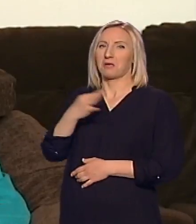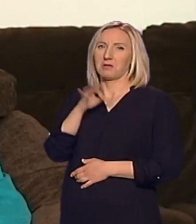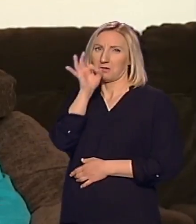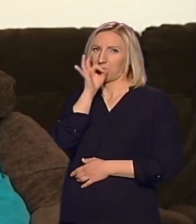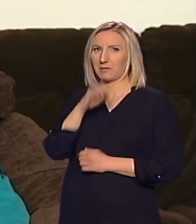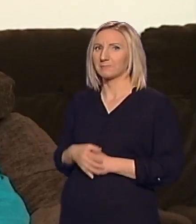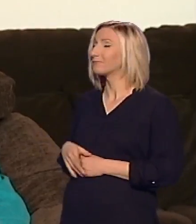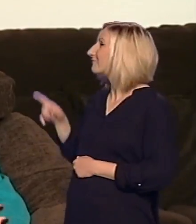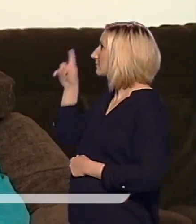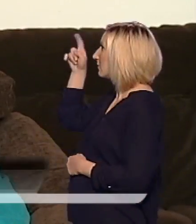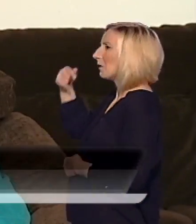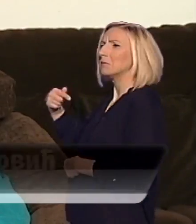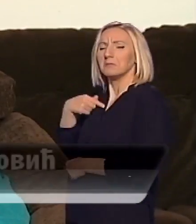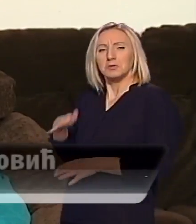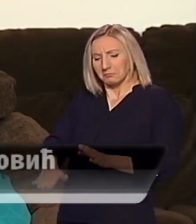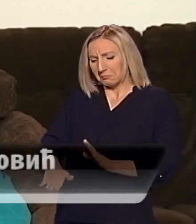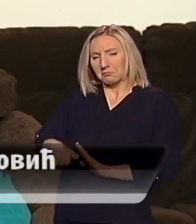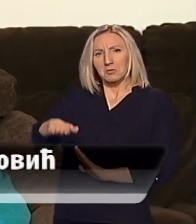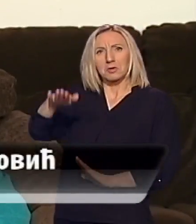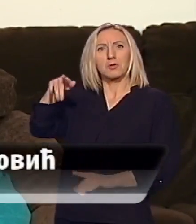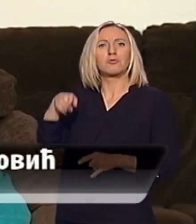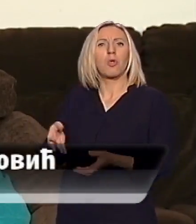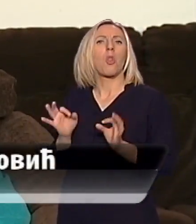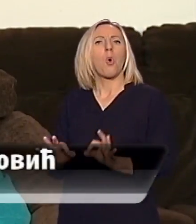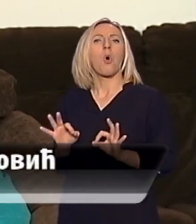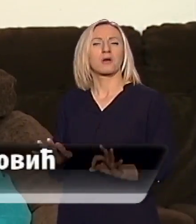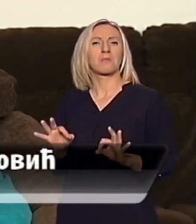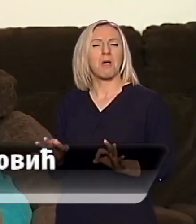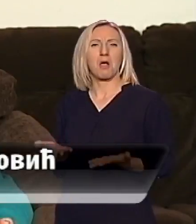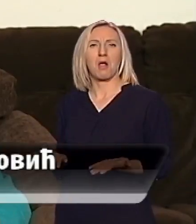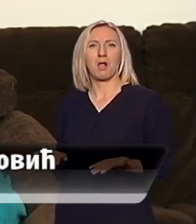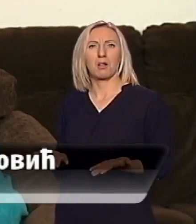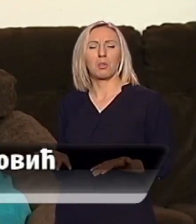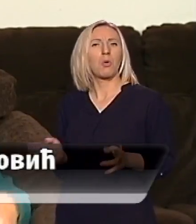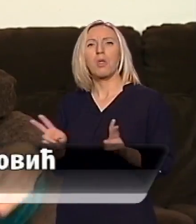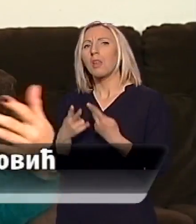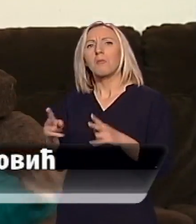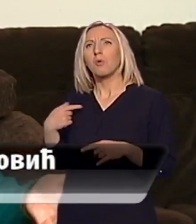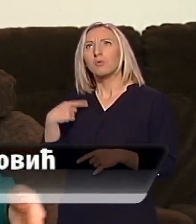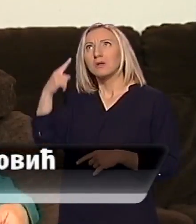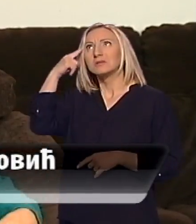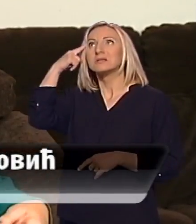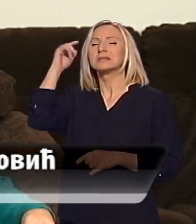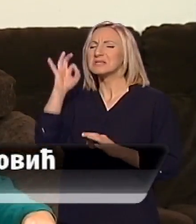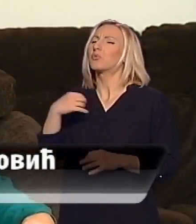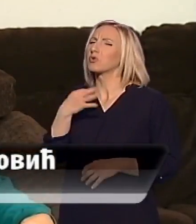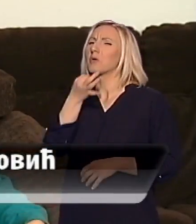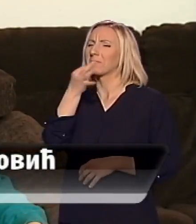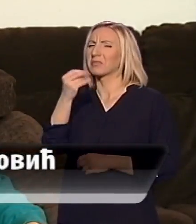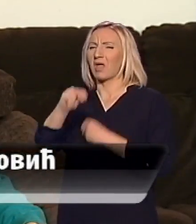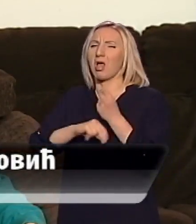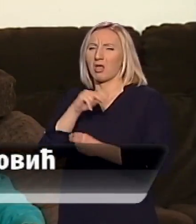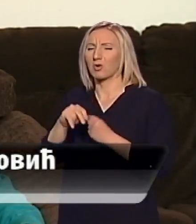ja sam odrastala uz to da je to sasvim normalno. Tako da, ne mogu da se setim. Ja sam sigurno pitala roditelji, znam da